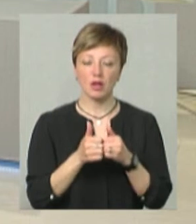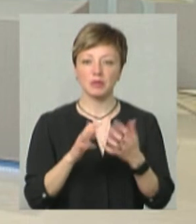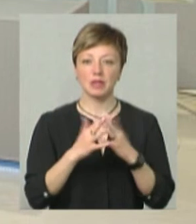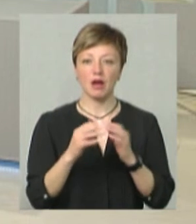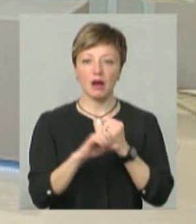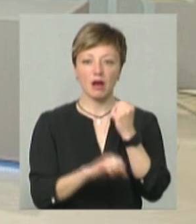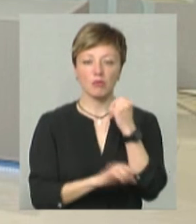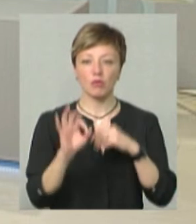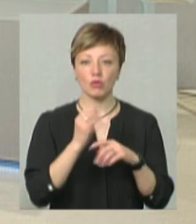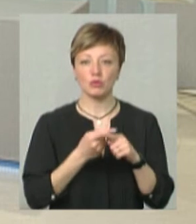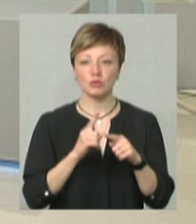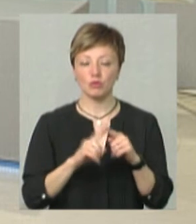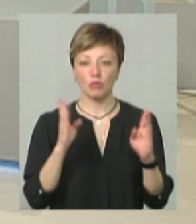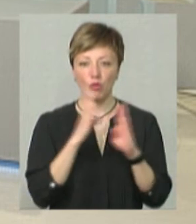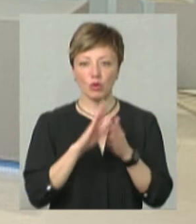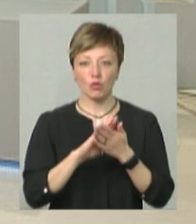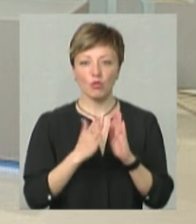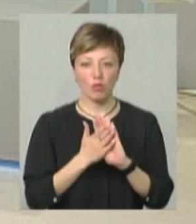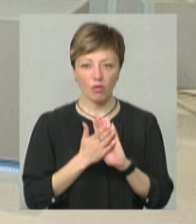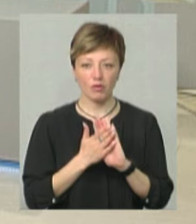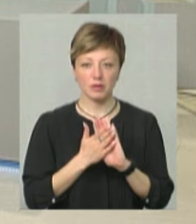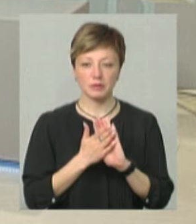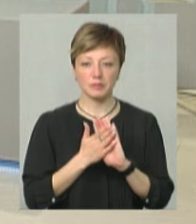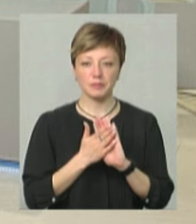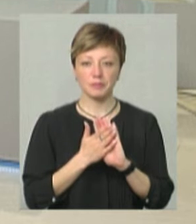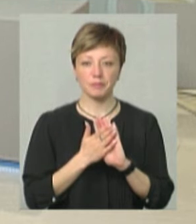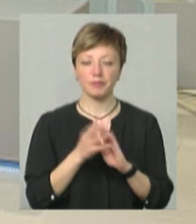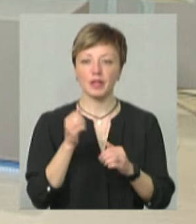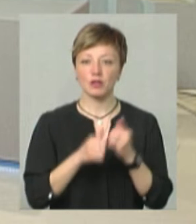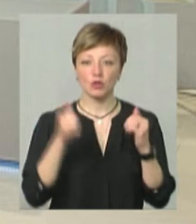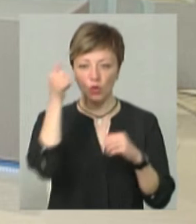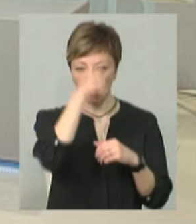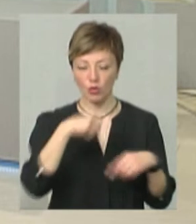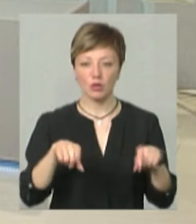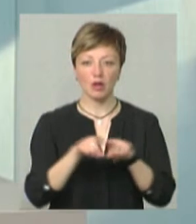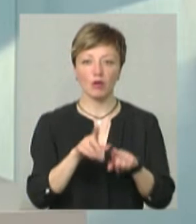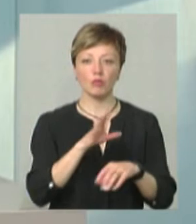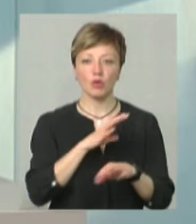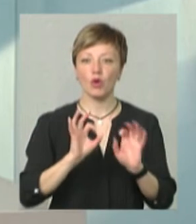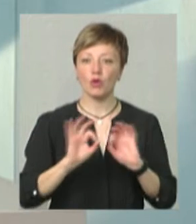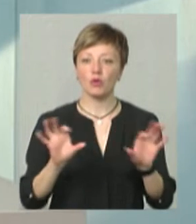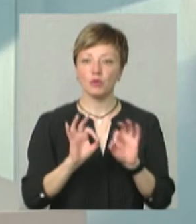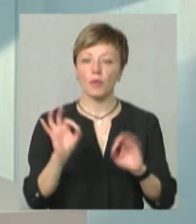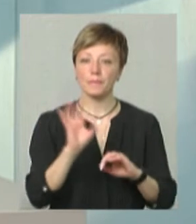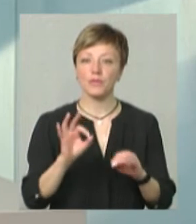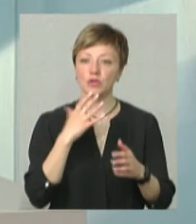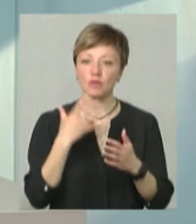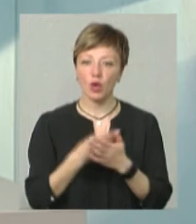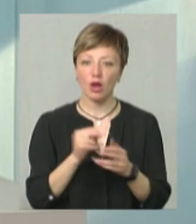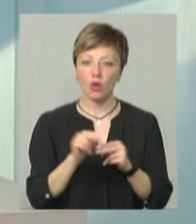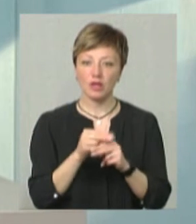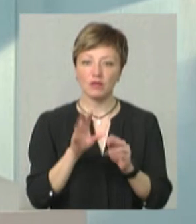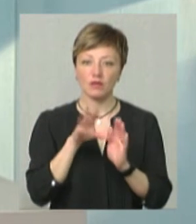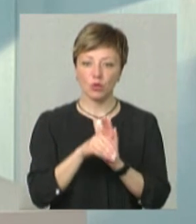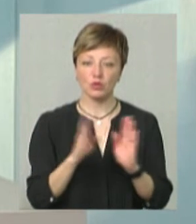аграріями про оці погодні умови. І щороку так було, що розповідали про те, що свої корективи